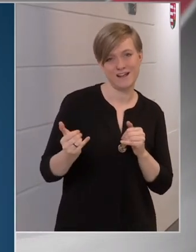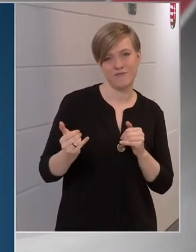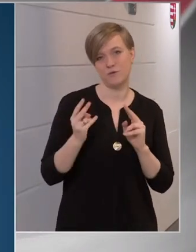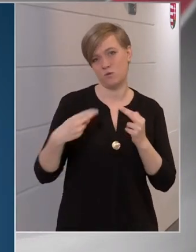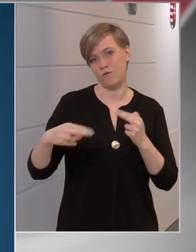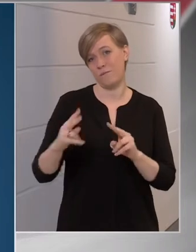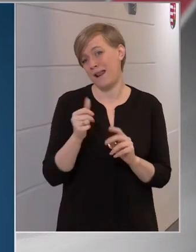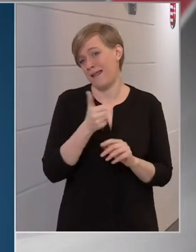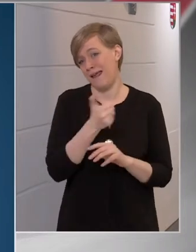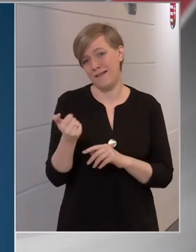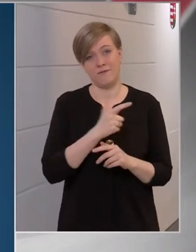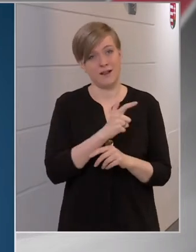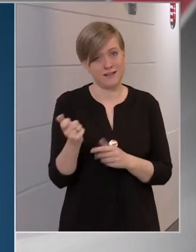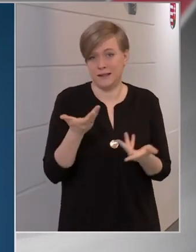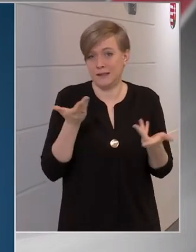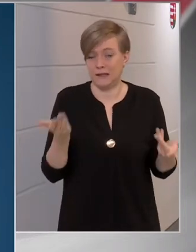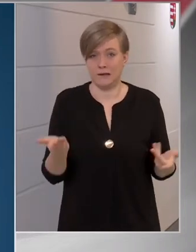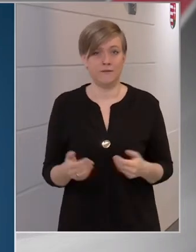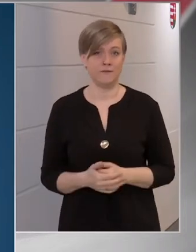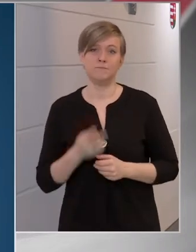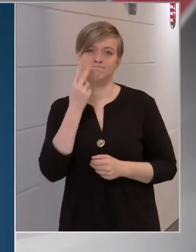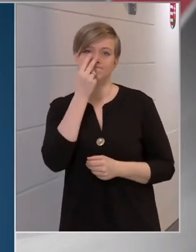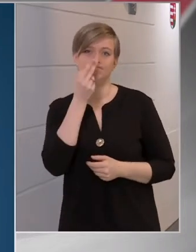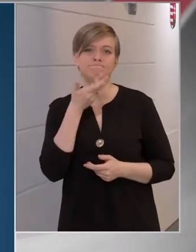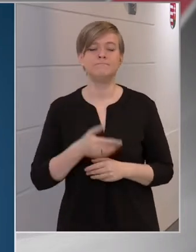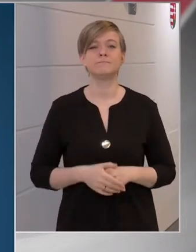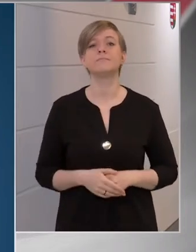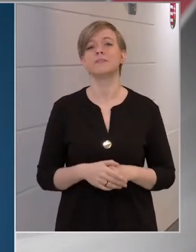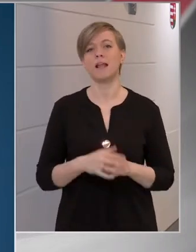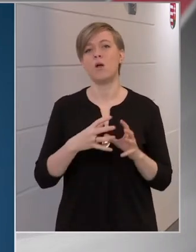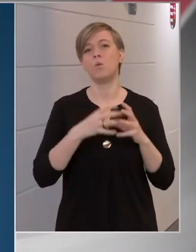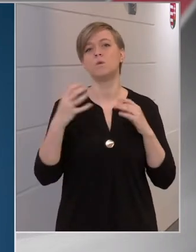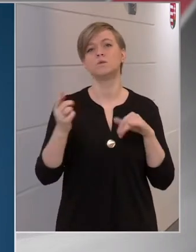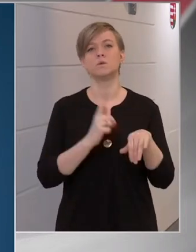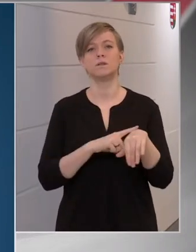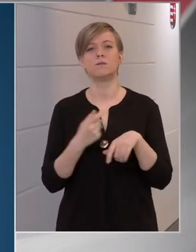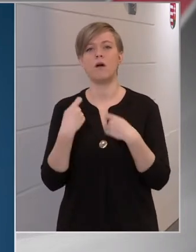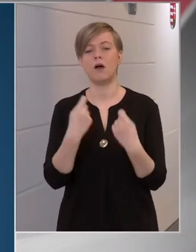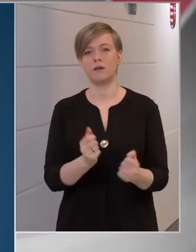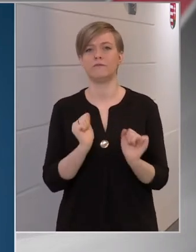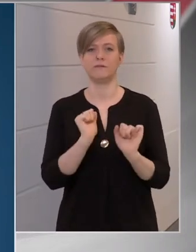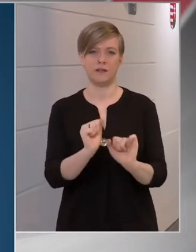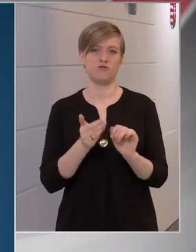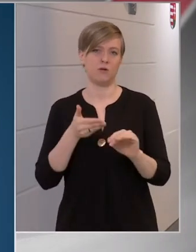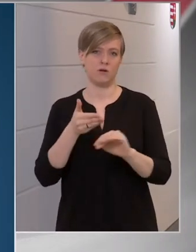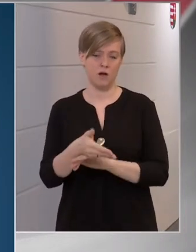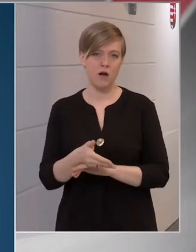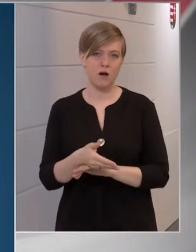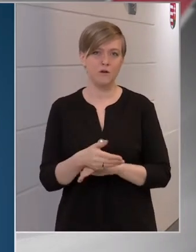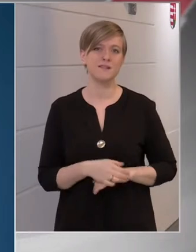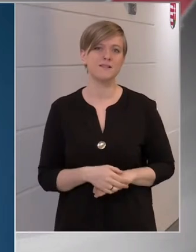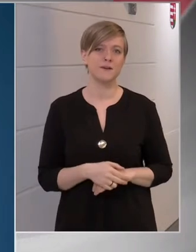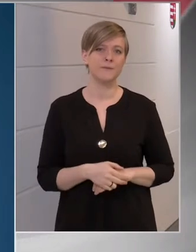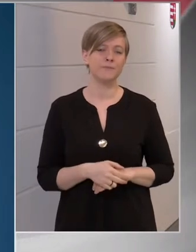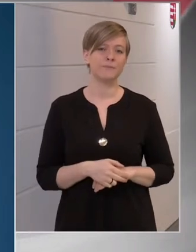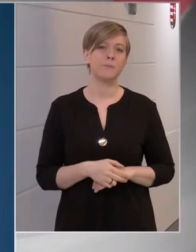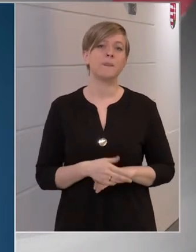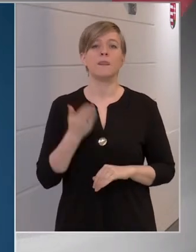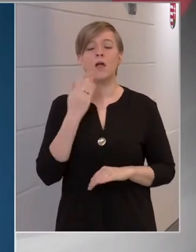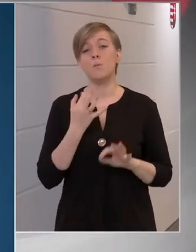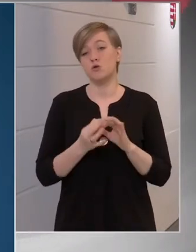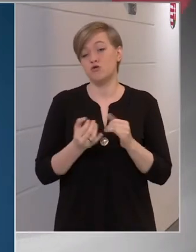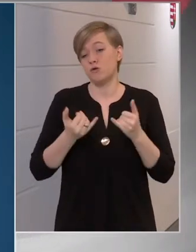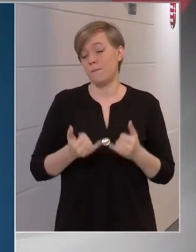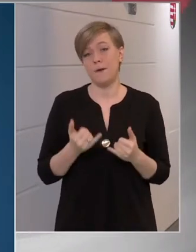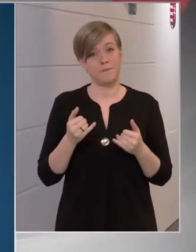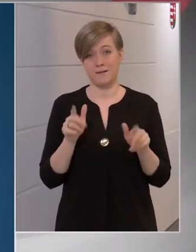egy évig, lehet, hogy két évig. Ezt meglátjuk, de az elég hosszú ideig ad védettséget ahhoz, és viszont pontosan ma még